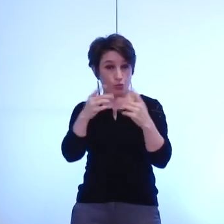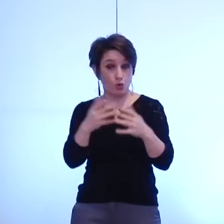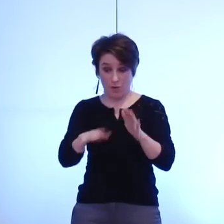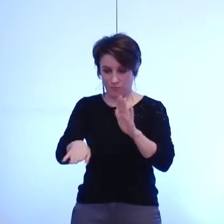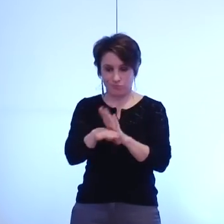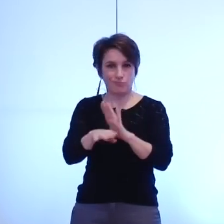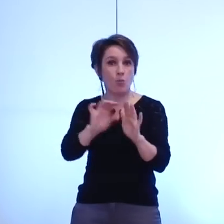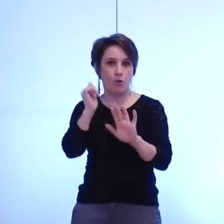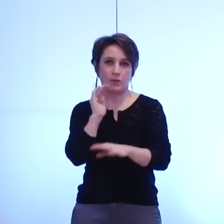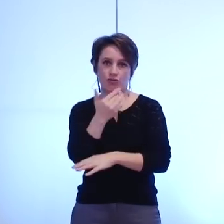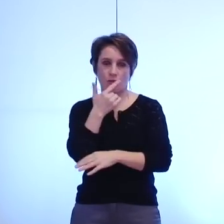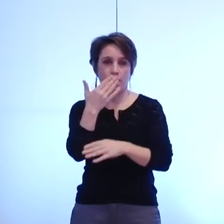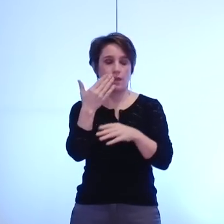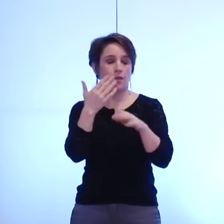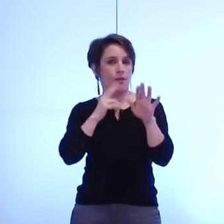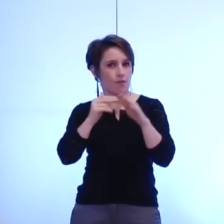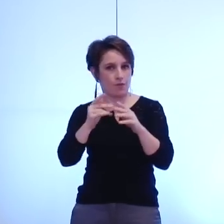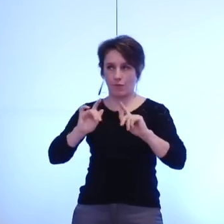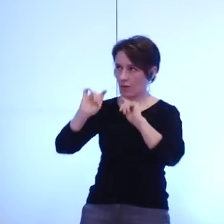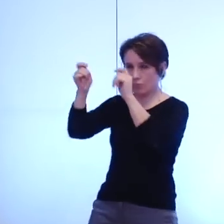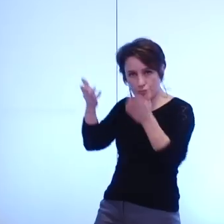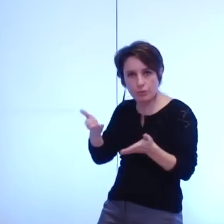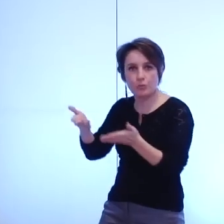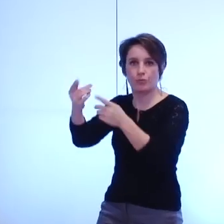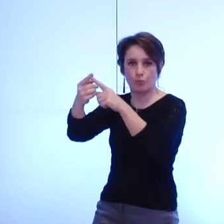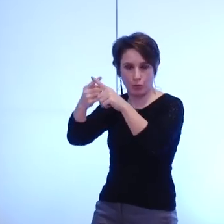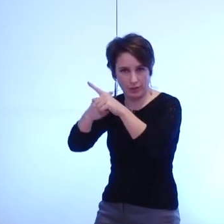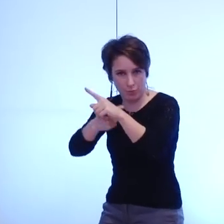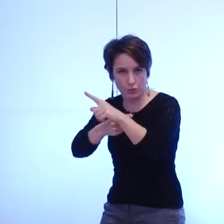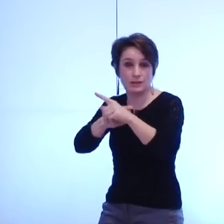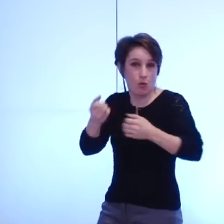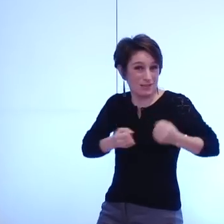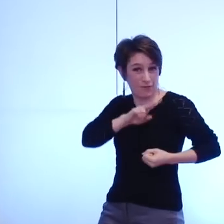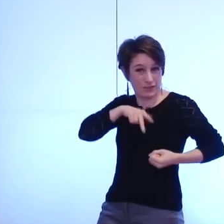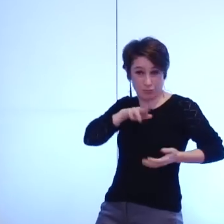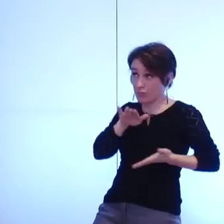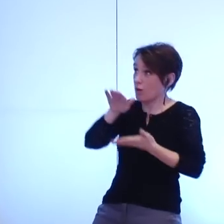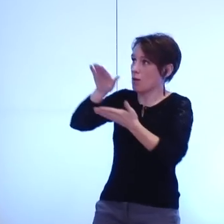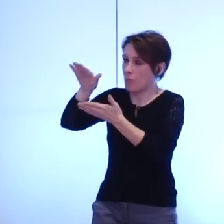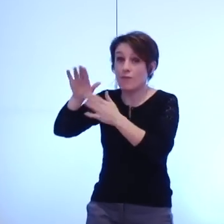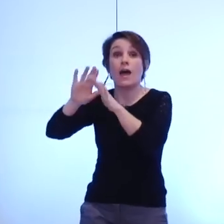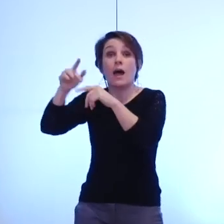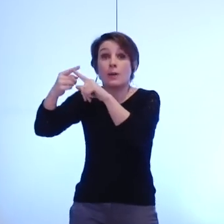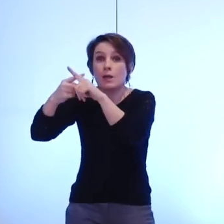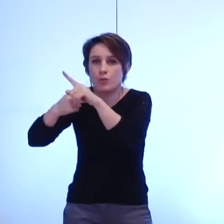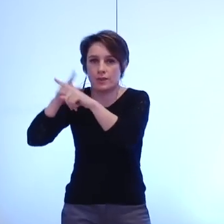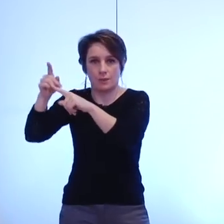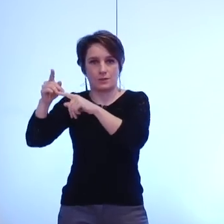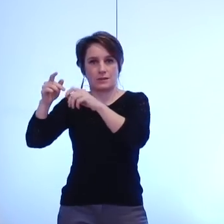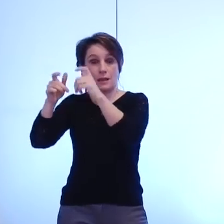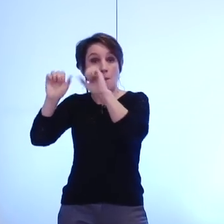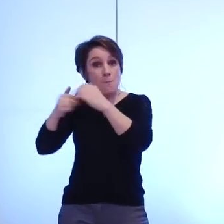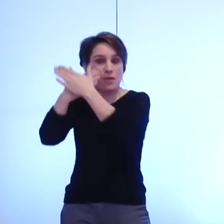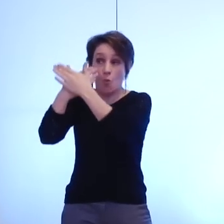et de prendre le temps durant l'année 2015 de construire les services métropolitains les construire avec les